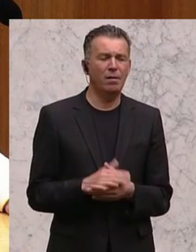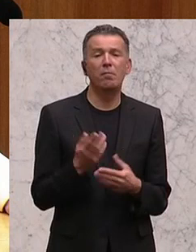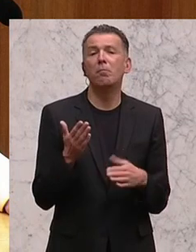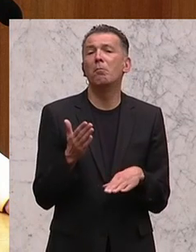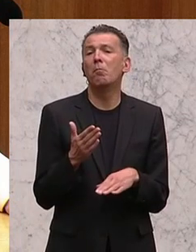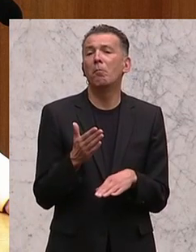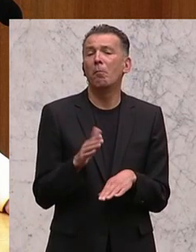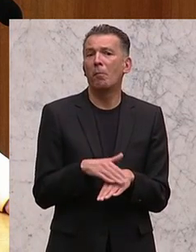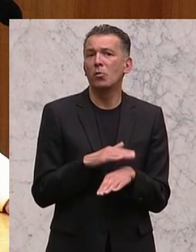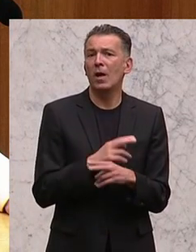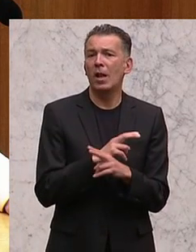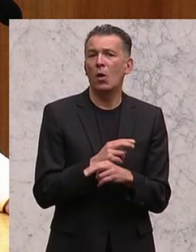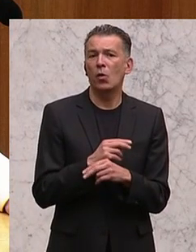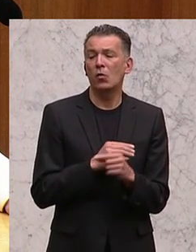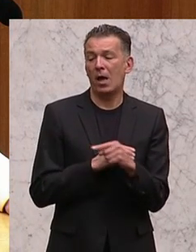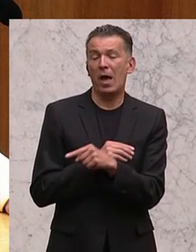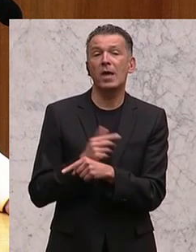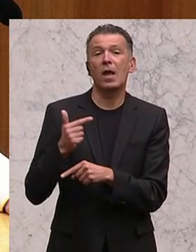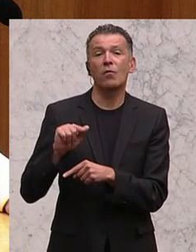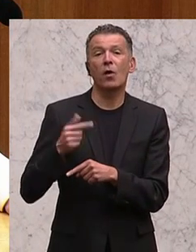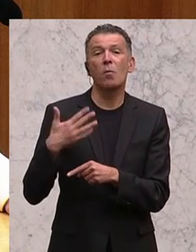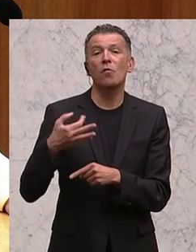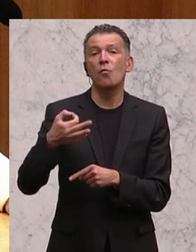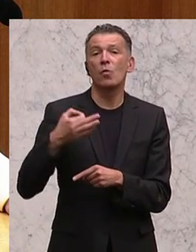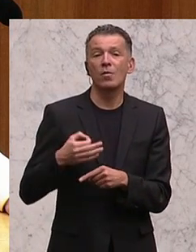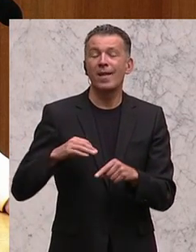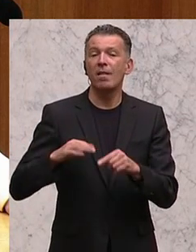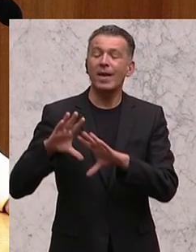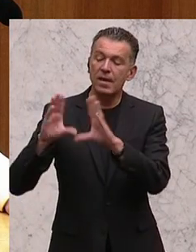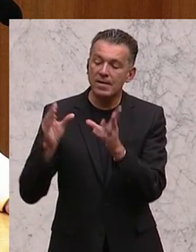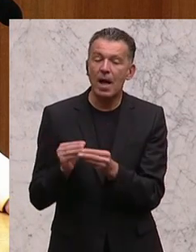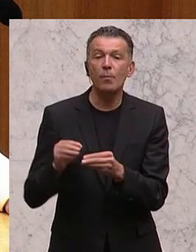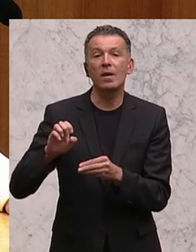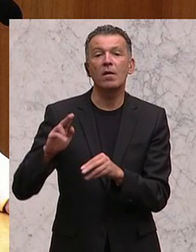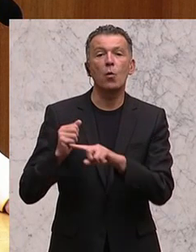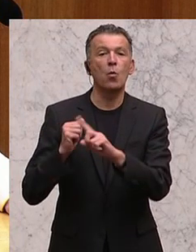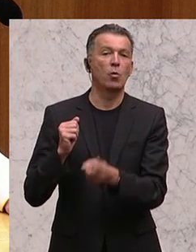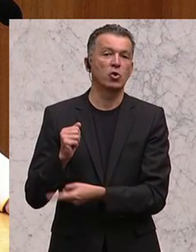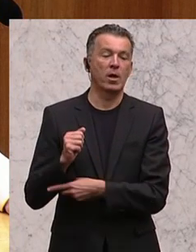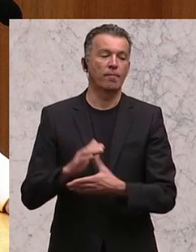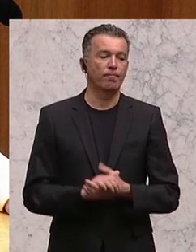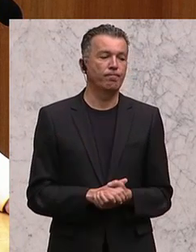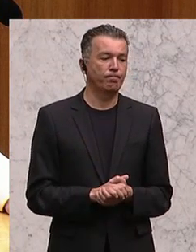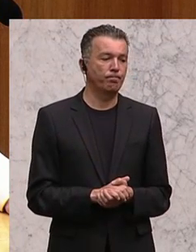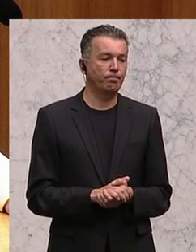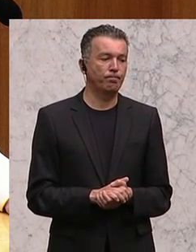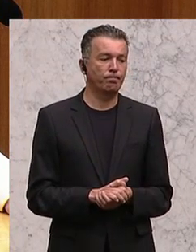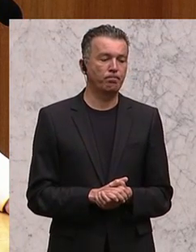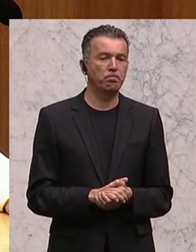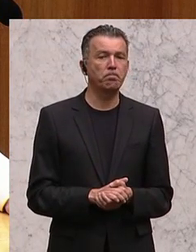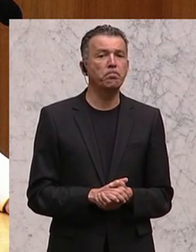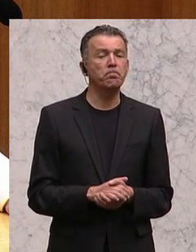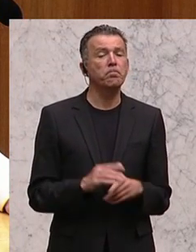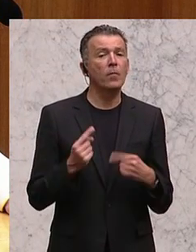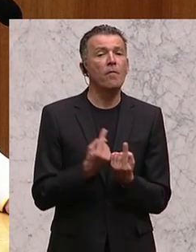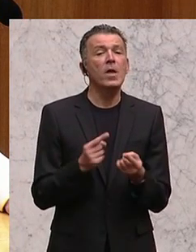Österreich hier in etwa 2,5 Prozent des gesamten EU-Budgets geleistet hat. Wir sind auch der